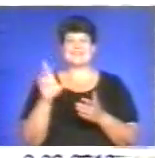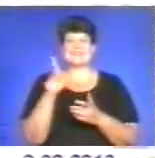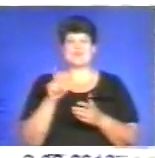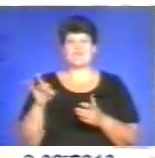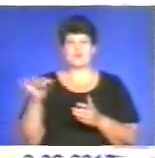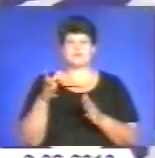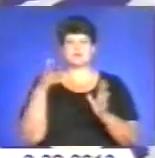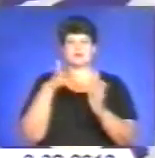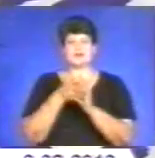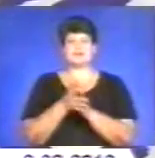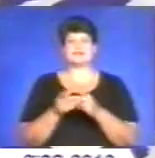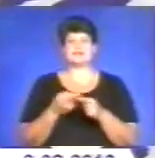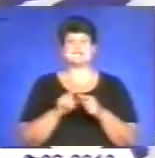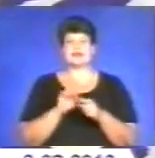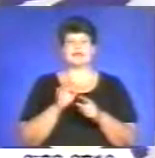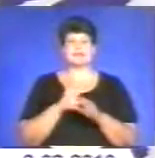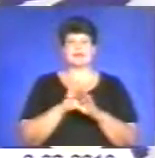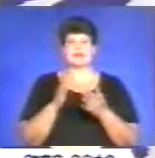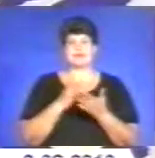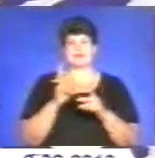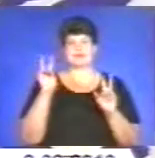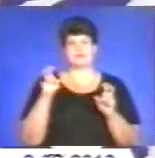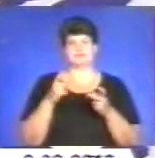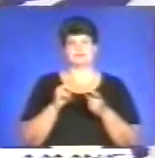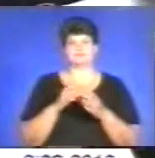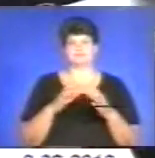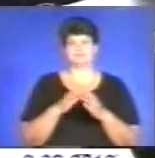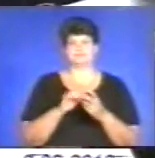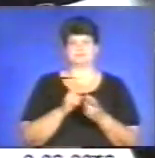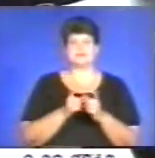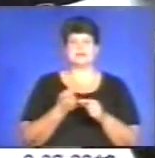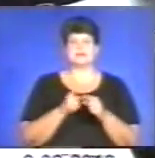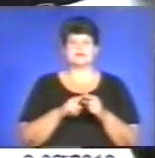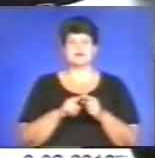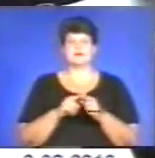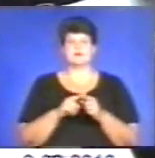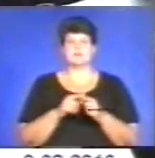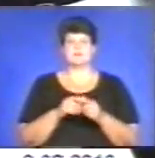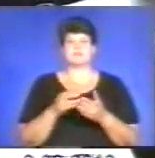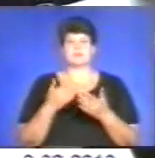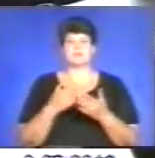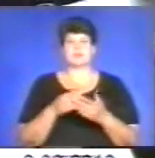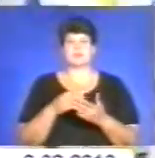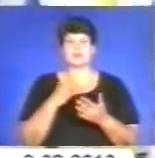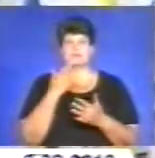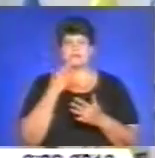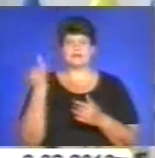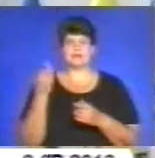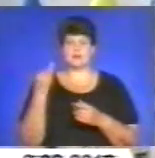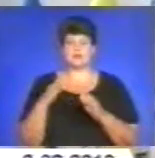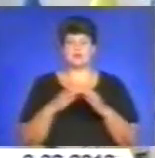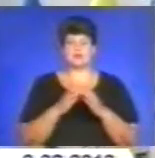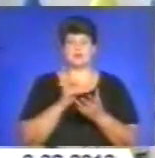інтеграції – не тема для міжпартійної боротьби. Нині це предмет національного інтересу. Кампанія покликана показати